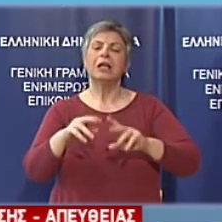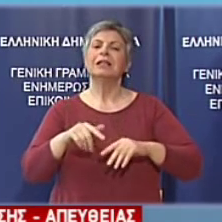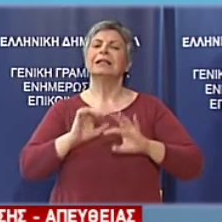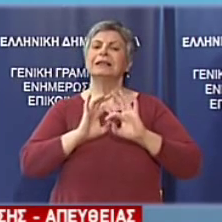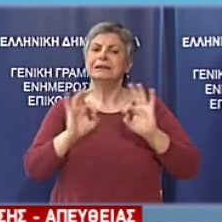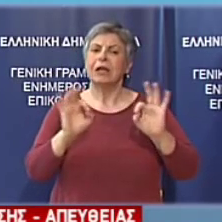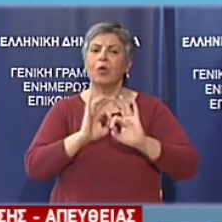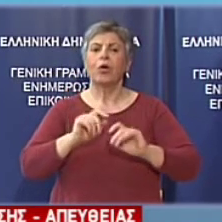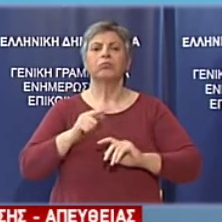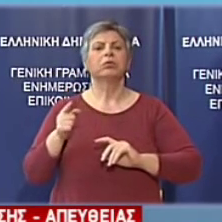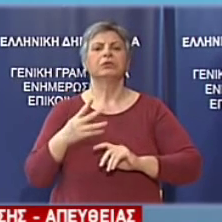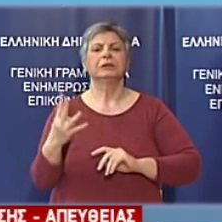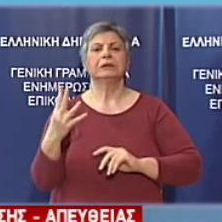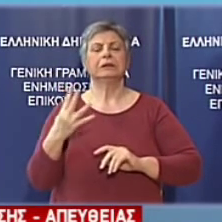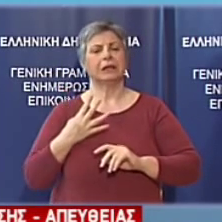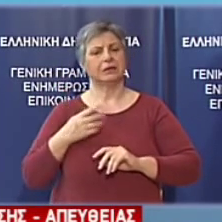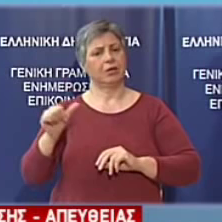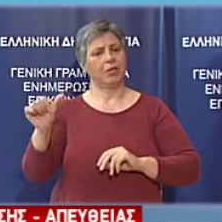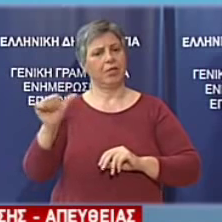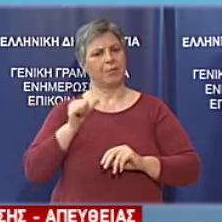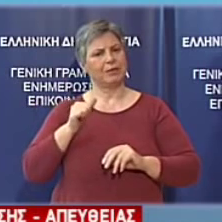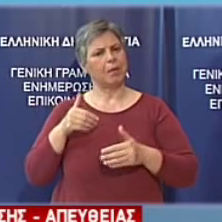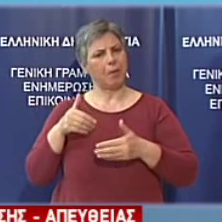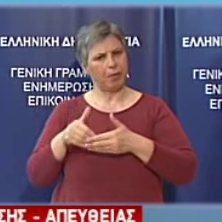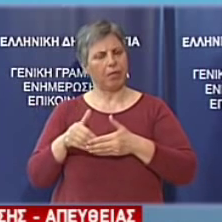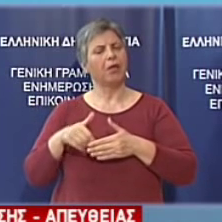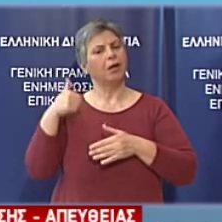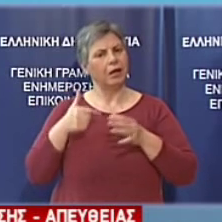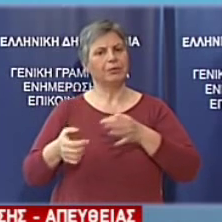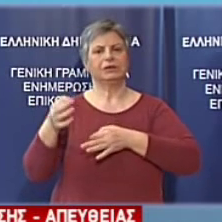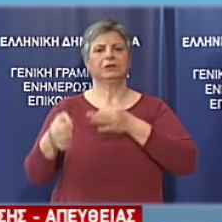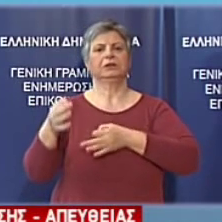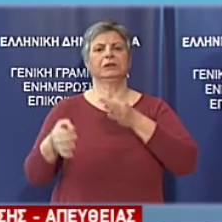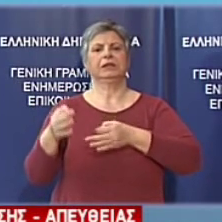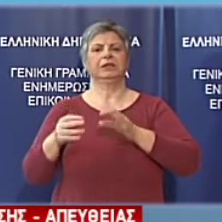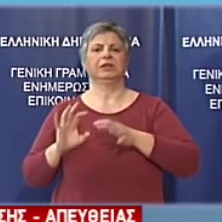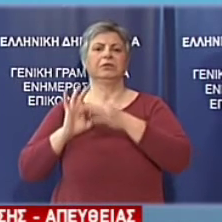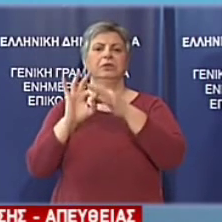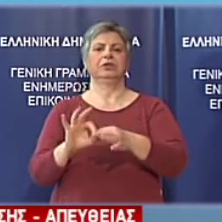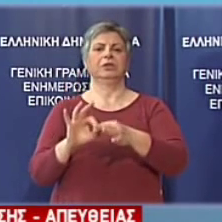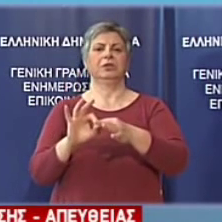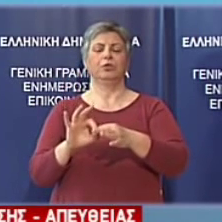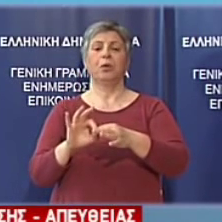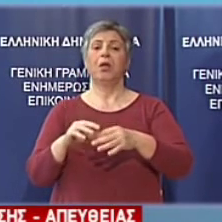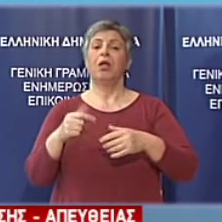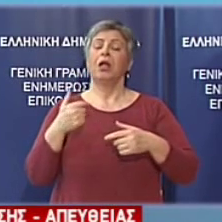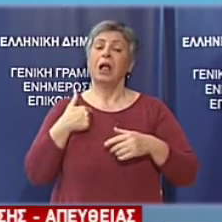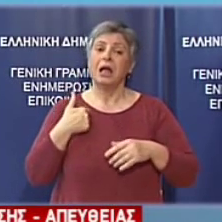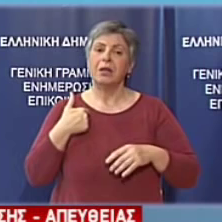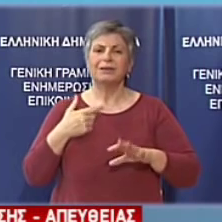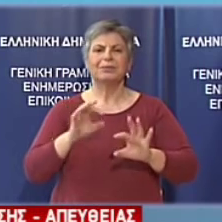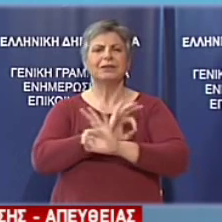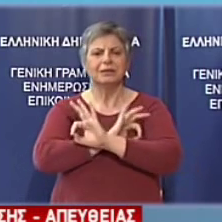επιστρέψουν πολύ σύντομα προκειμένου να ολοκληρωθεί η διαπραγμάτευση. Θεωρούμε ότι σχεδόν όλες οι πλευρές έχουν